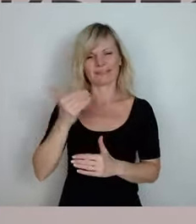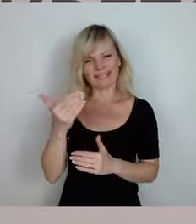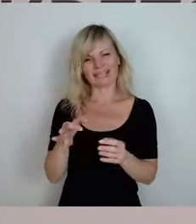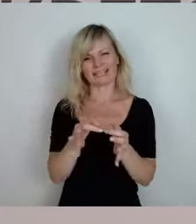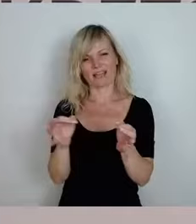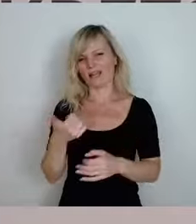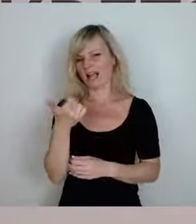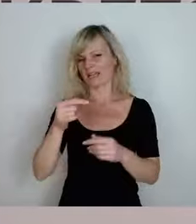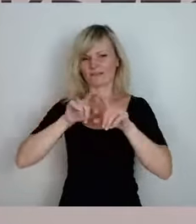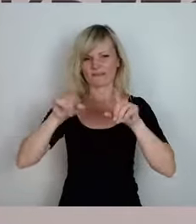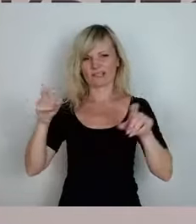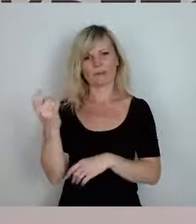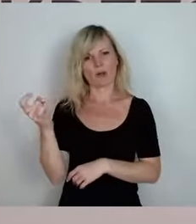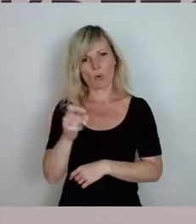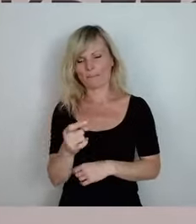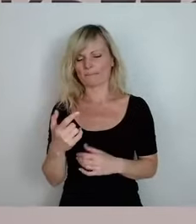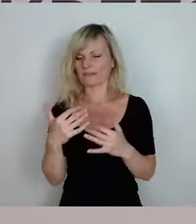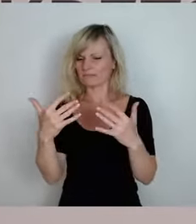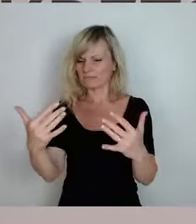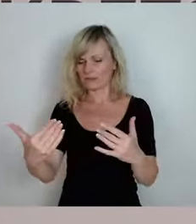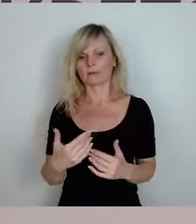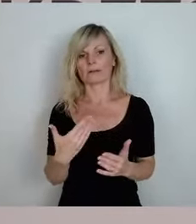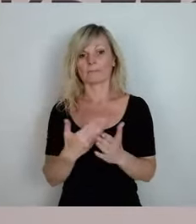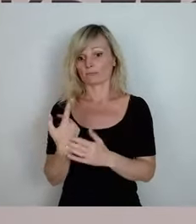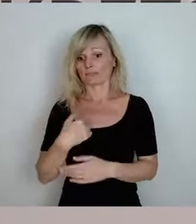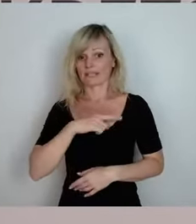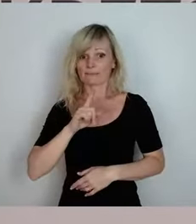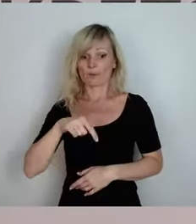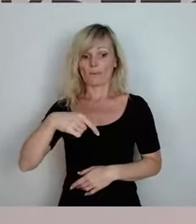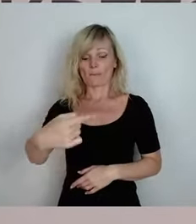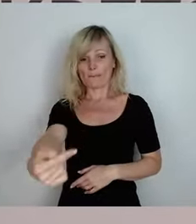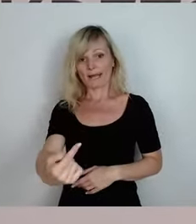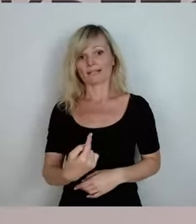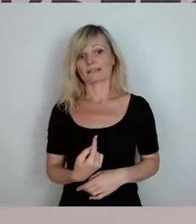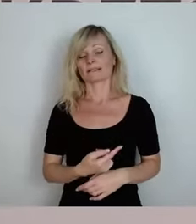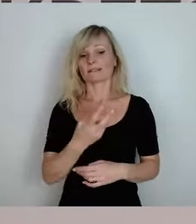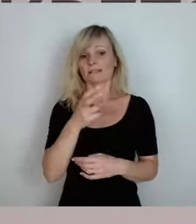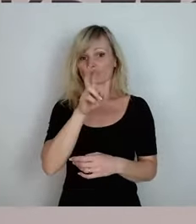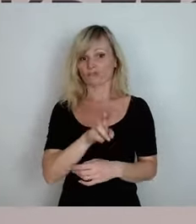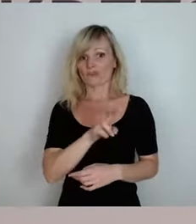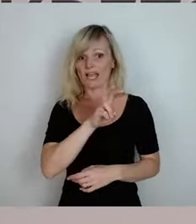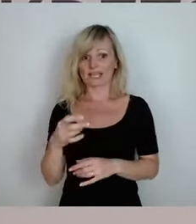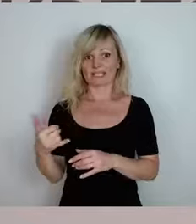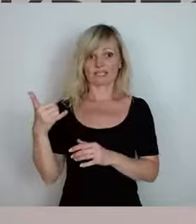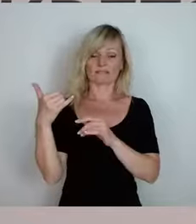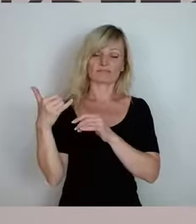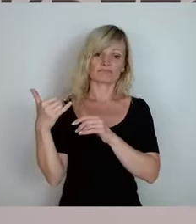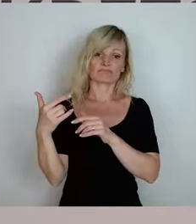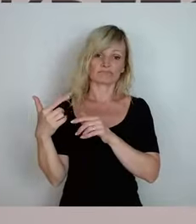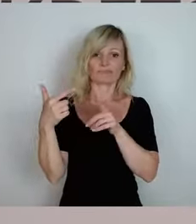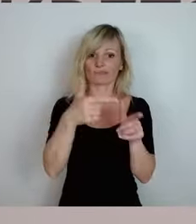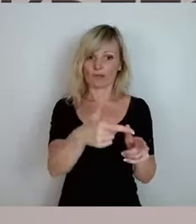fahre jetzt erst wieder in die Schweiz, um dort zu werben. Schweiz ist auch ein großer Investor in Sachsen. Und die fragen, haben Sie